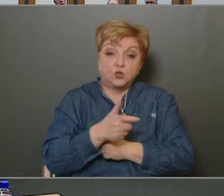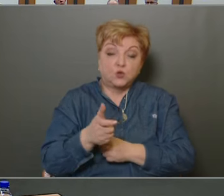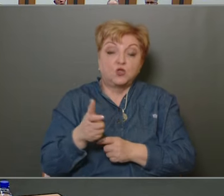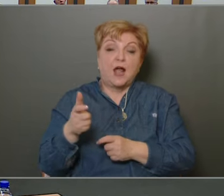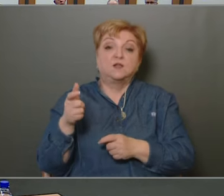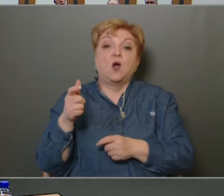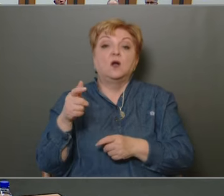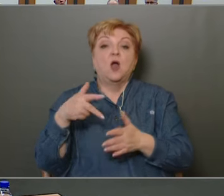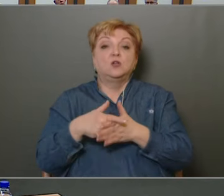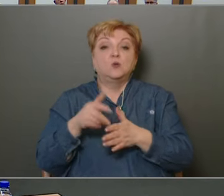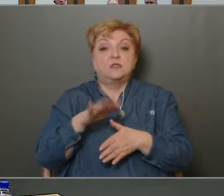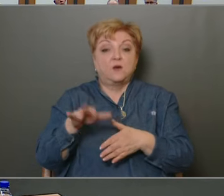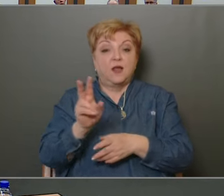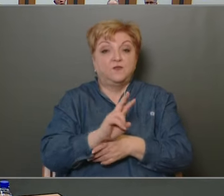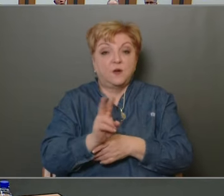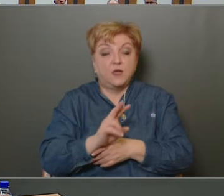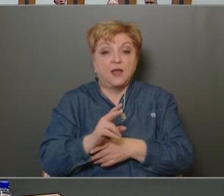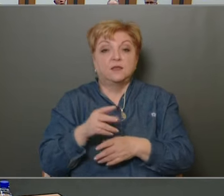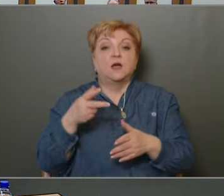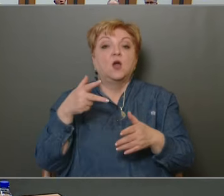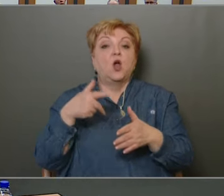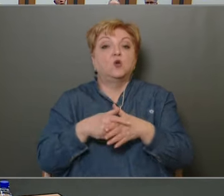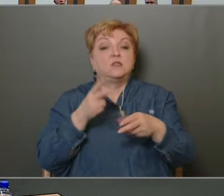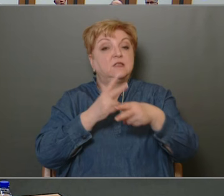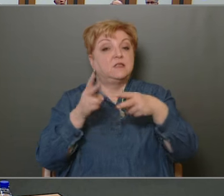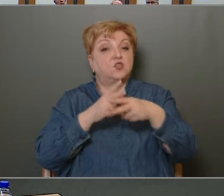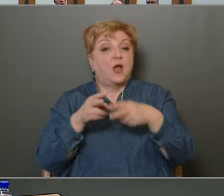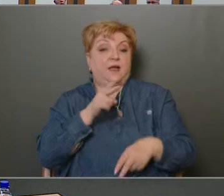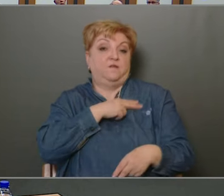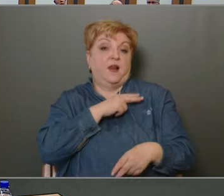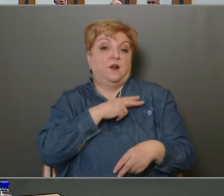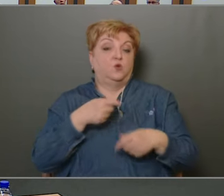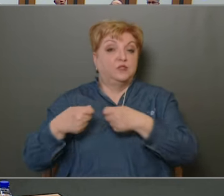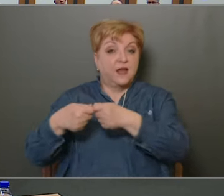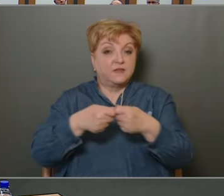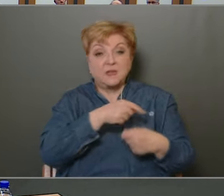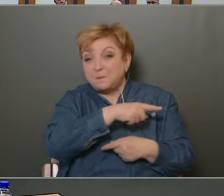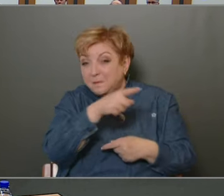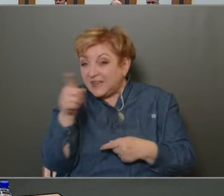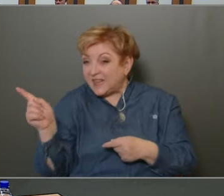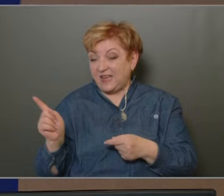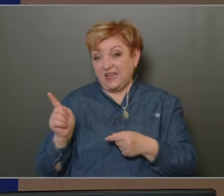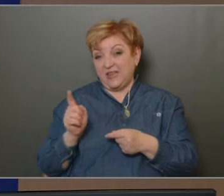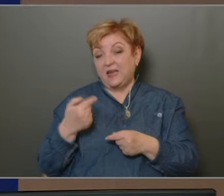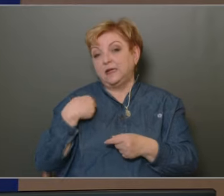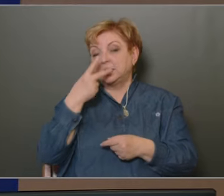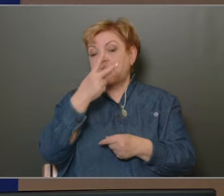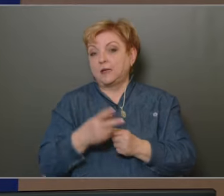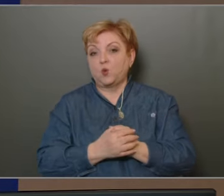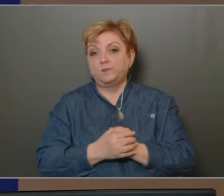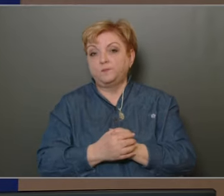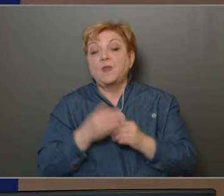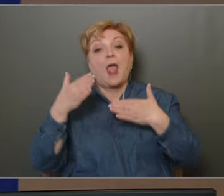közterületfelügyeletnek, a köztisztaságért felelős szervezetnek is És mindenkinek tulajdonképpen én ezt látom